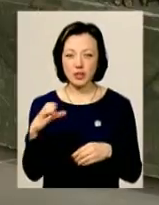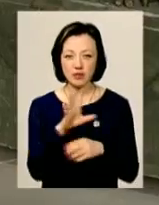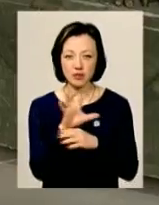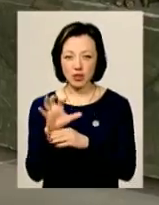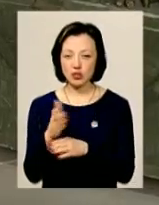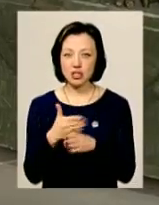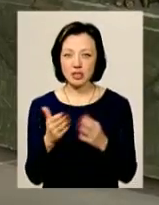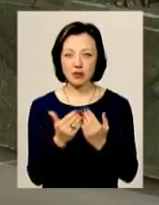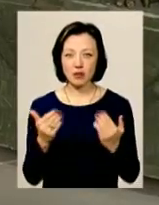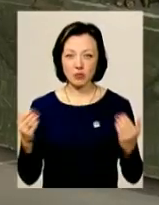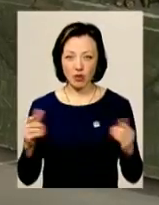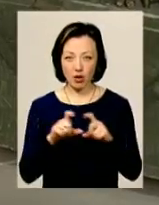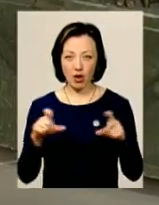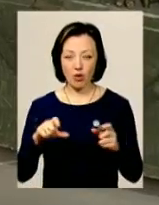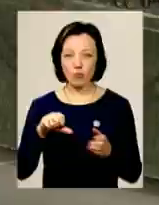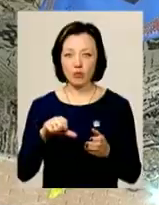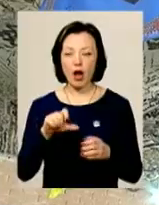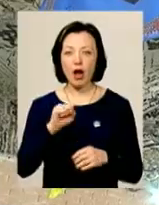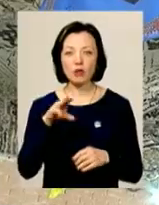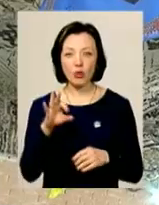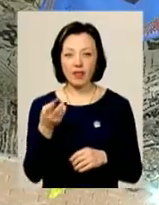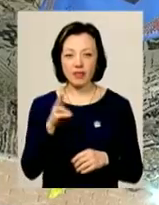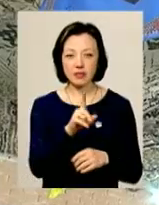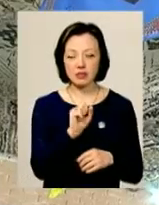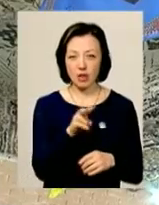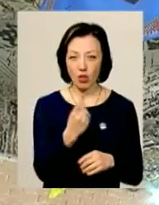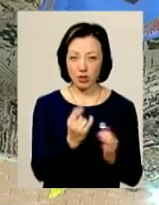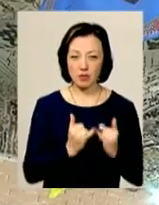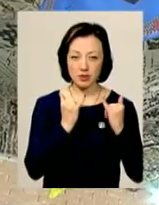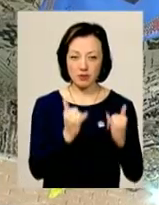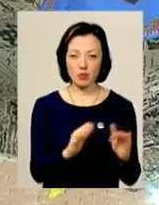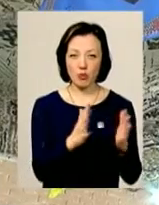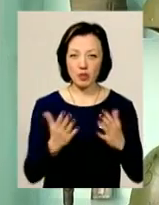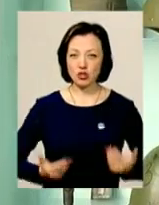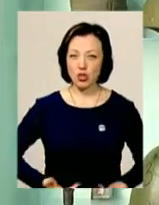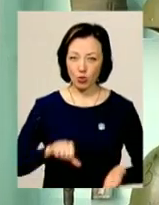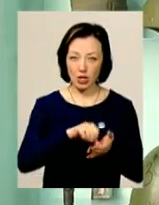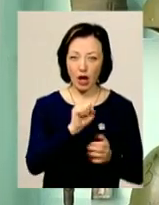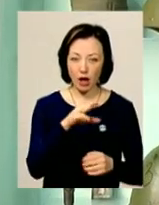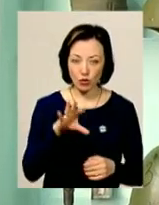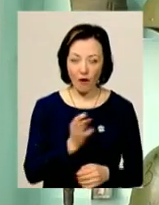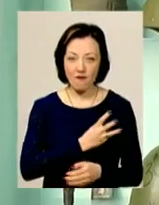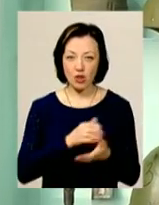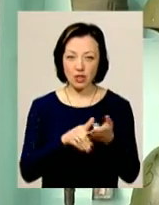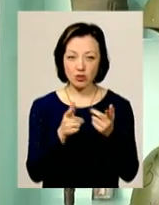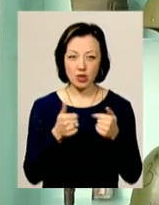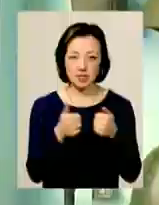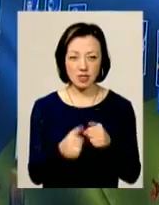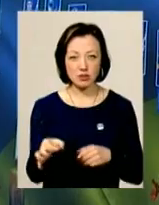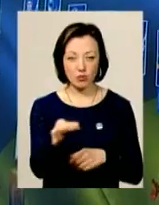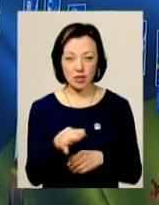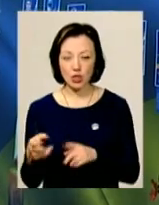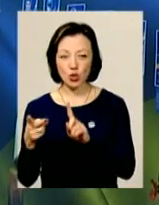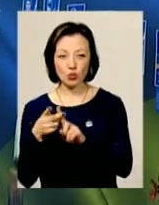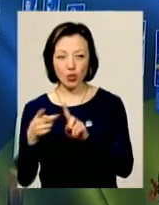частина експонатів музею АТО. У ньому дві зали. Одна присвячена моментам з життя учасників АТО та волонтерських організацій краю.